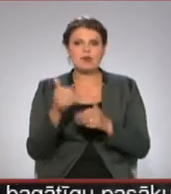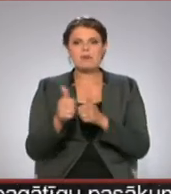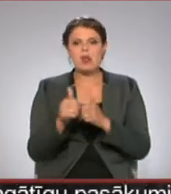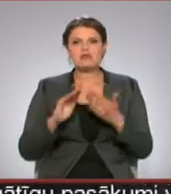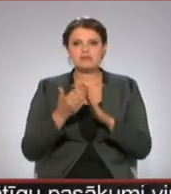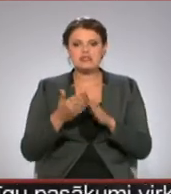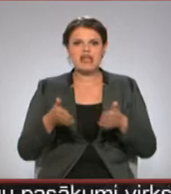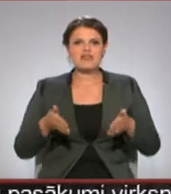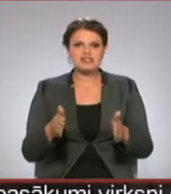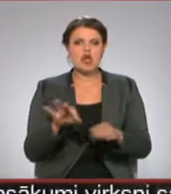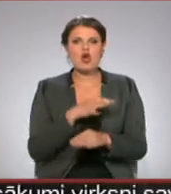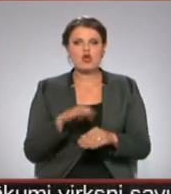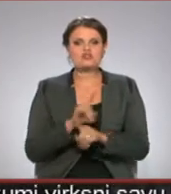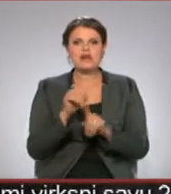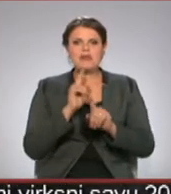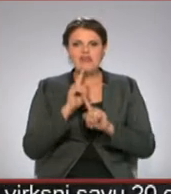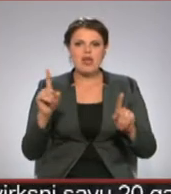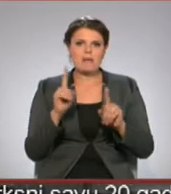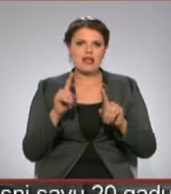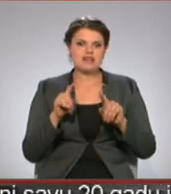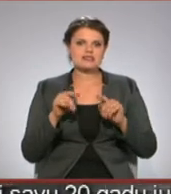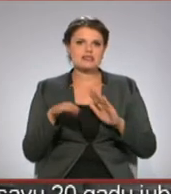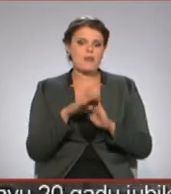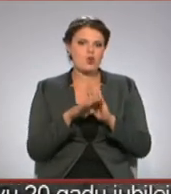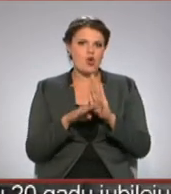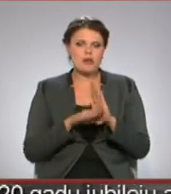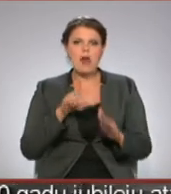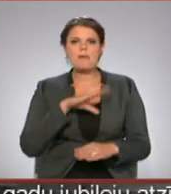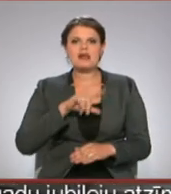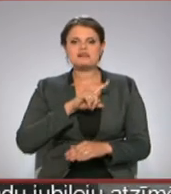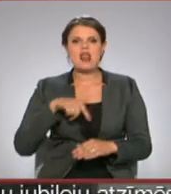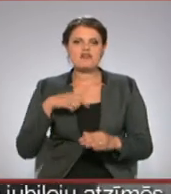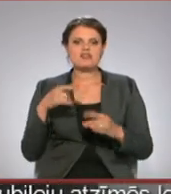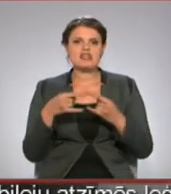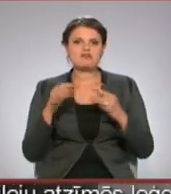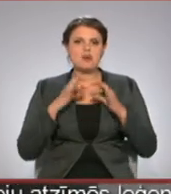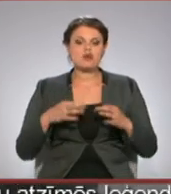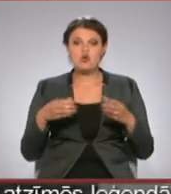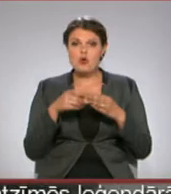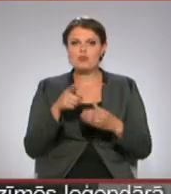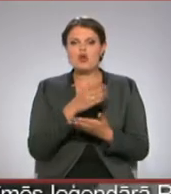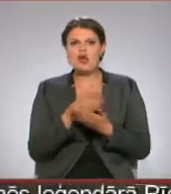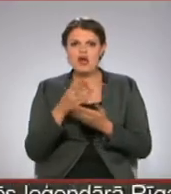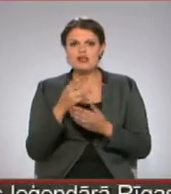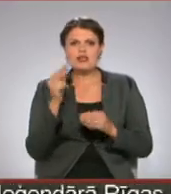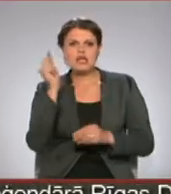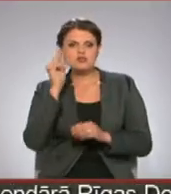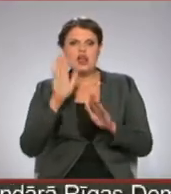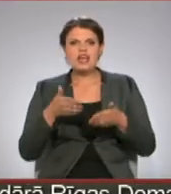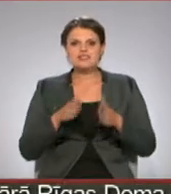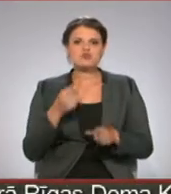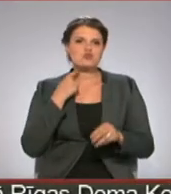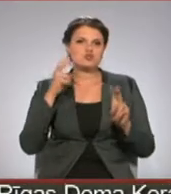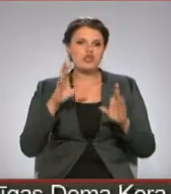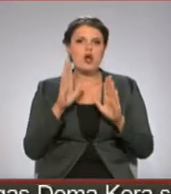kanāls. Koncertam ir neparas scenāris. Mēs ar Latvijas televīzijas profesionāļu komandu to rūpīgi studēsim, lai Zimuša Rīgā